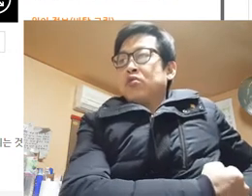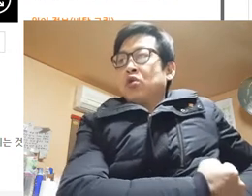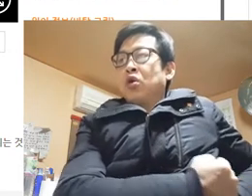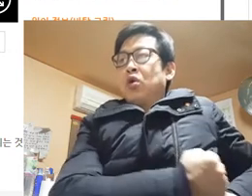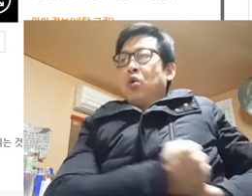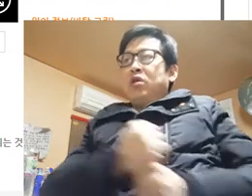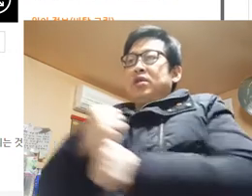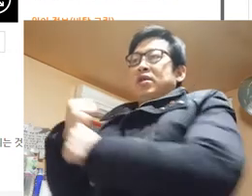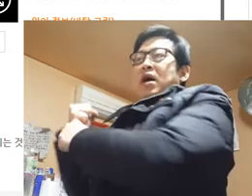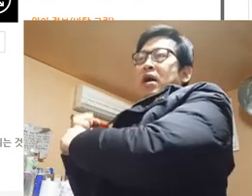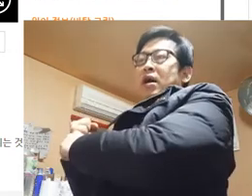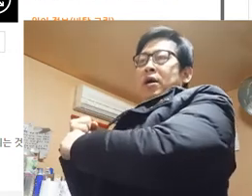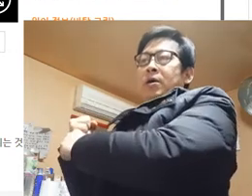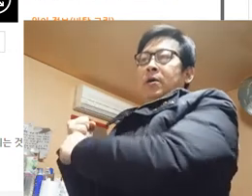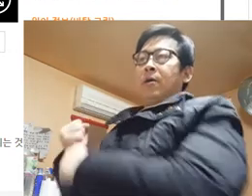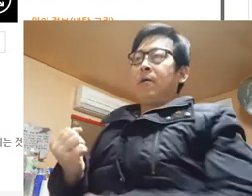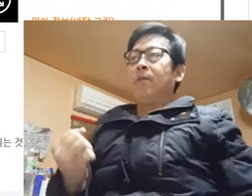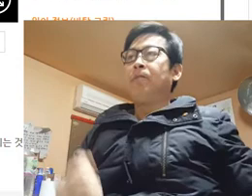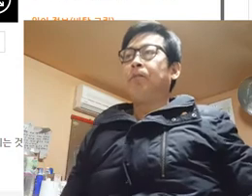가슴으로 올린다